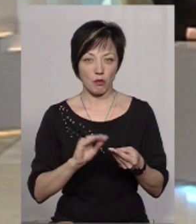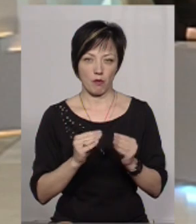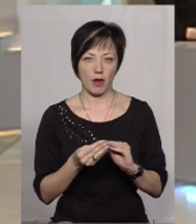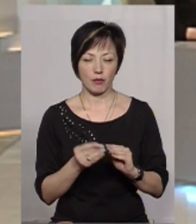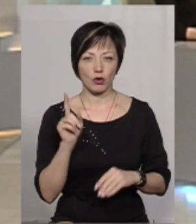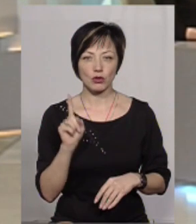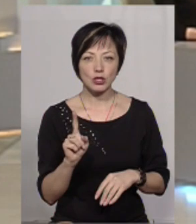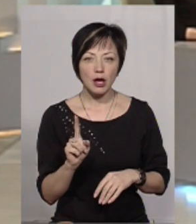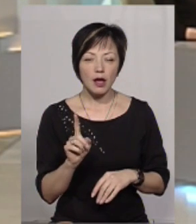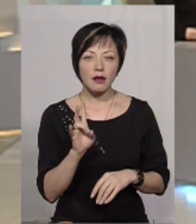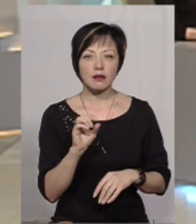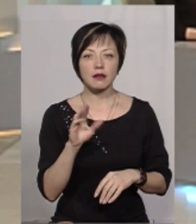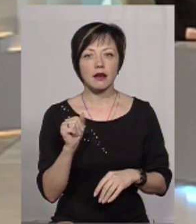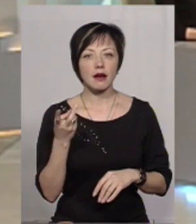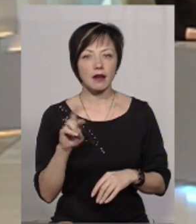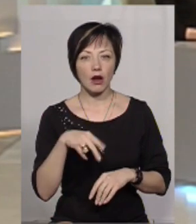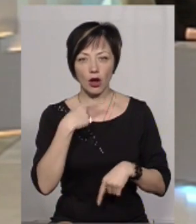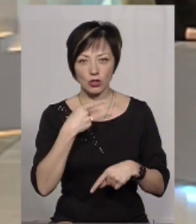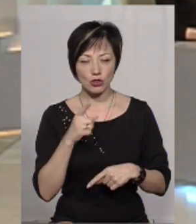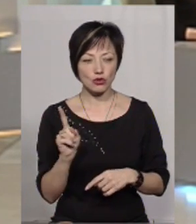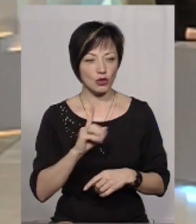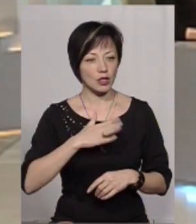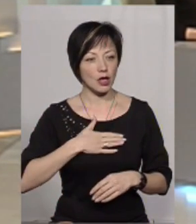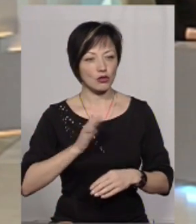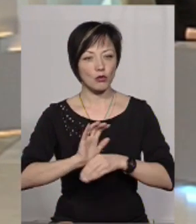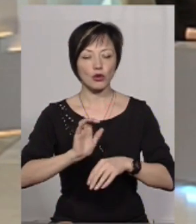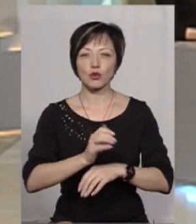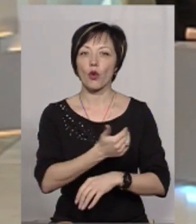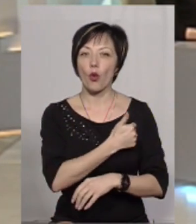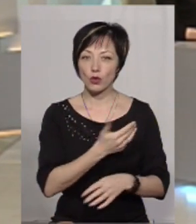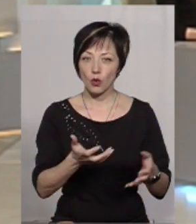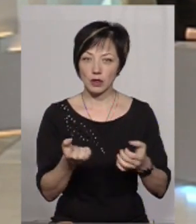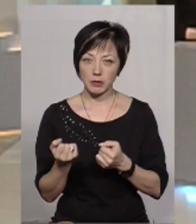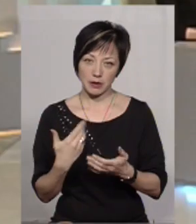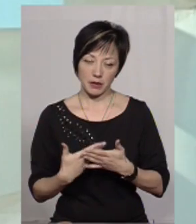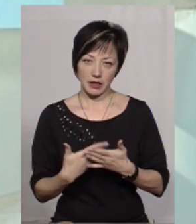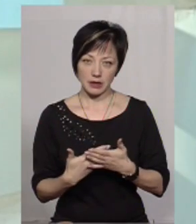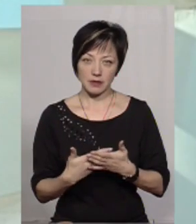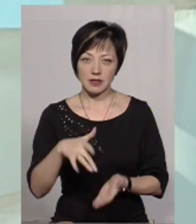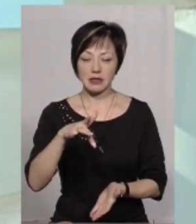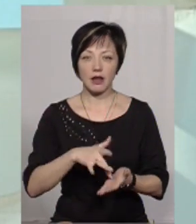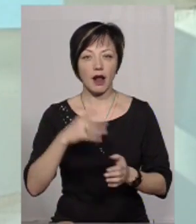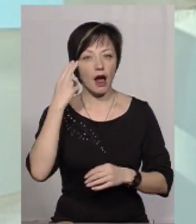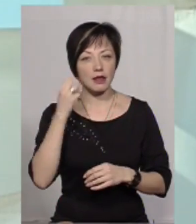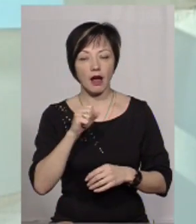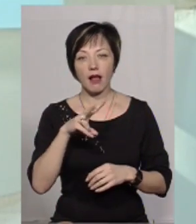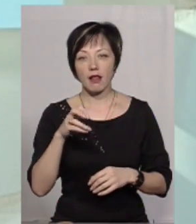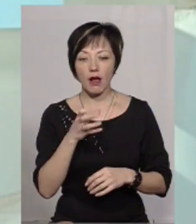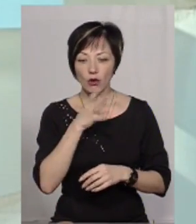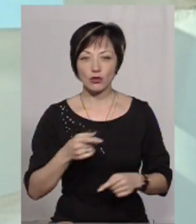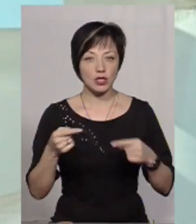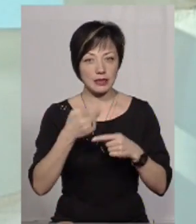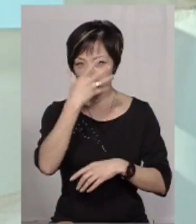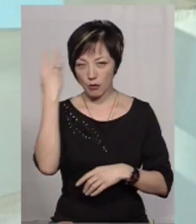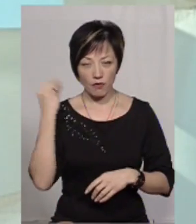проблемою, хоча, як пані Наталя каже, що нашу продукцію хочуть отримувати, наприклад, в Центральній Азії, але одночасно не